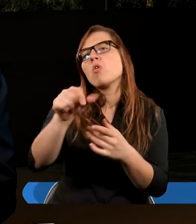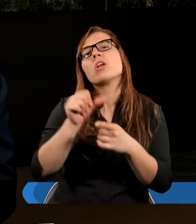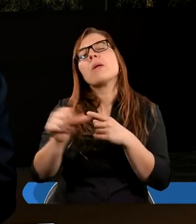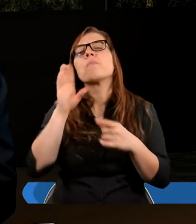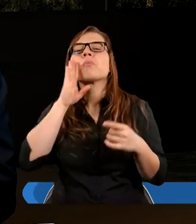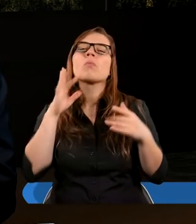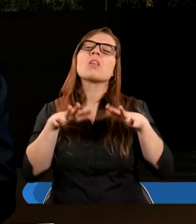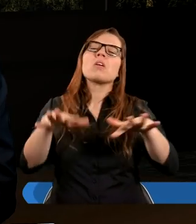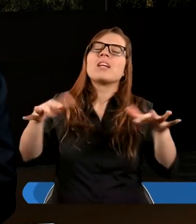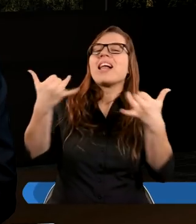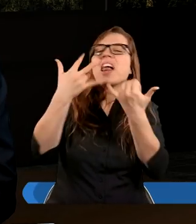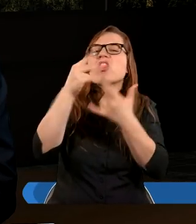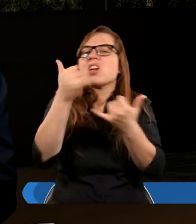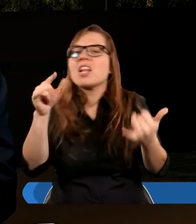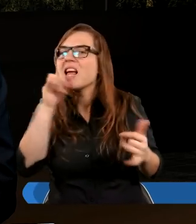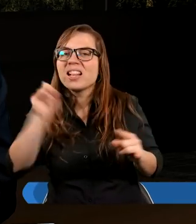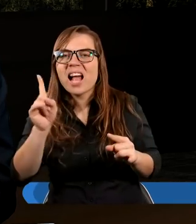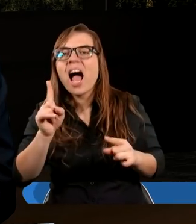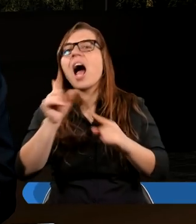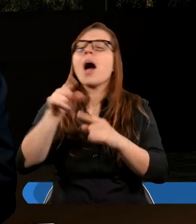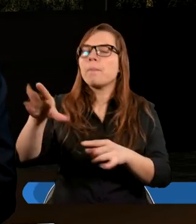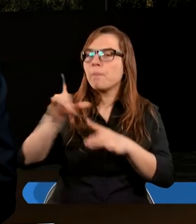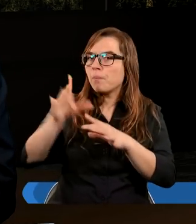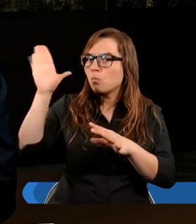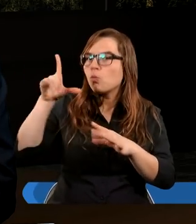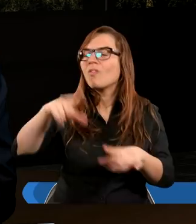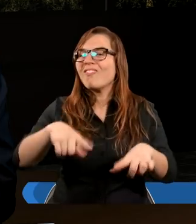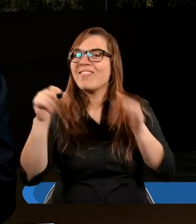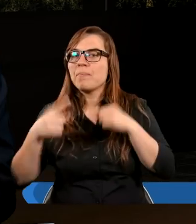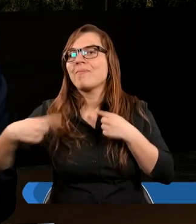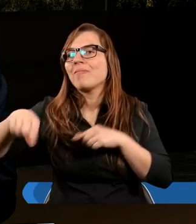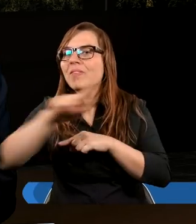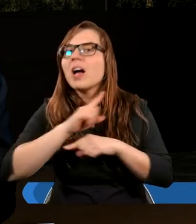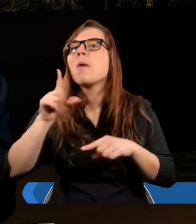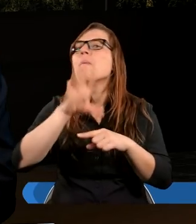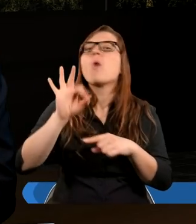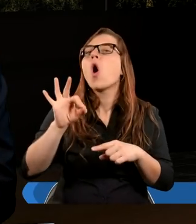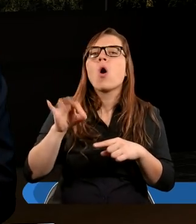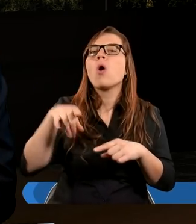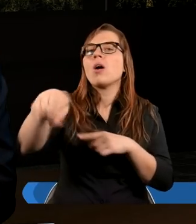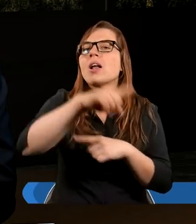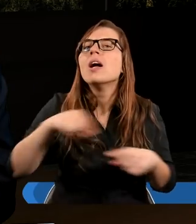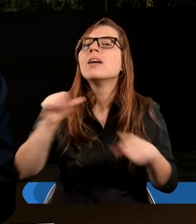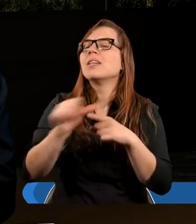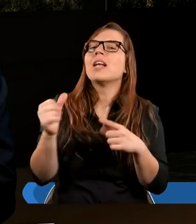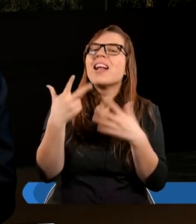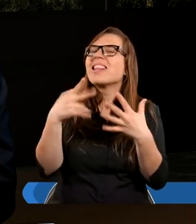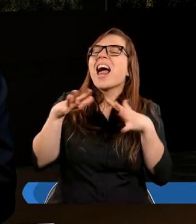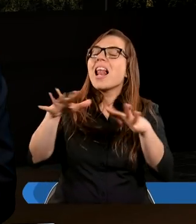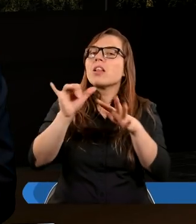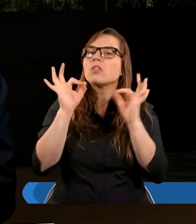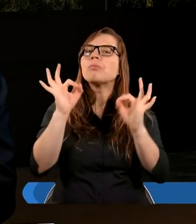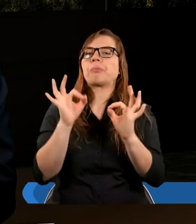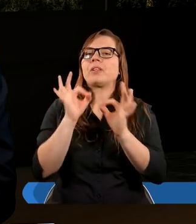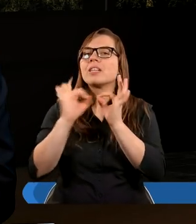liczniejsi niż wszystkie inne ludy, przylgnął Pan do Was i Was wybrał, gdyż jesteście najmniej liczni ze wszystkich